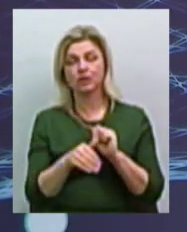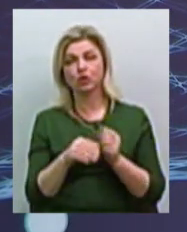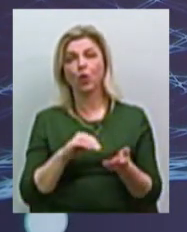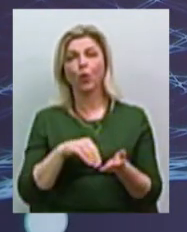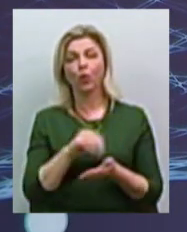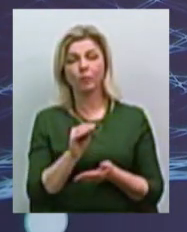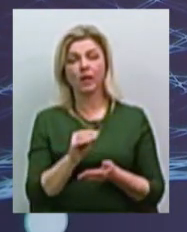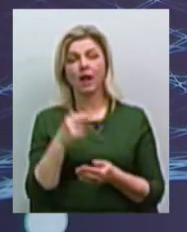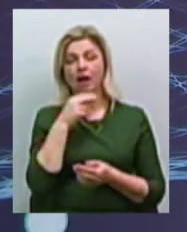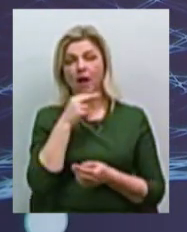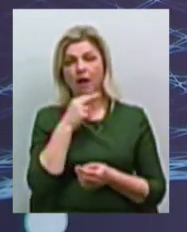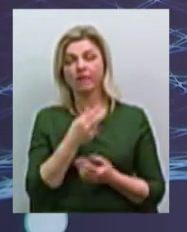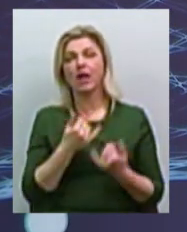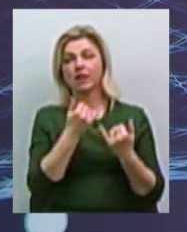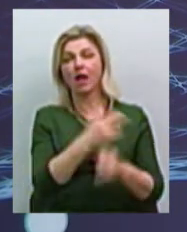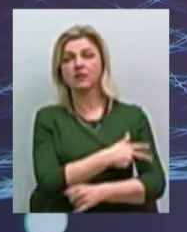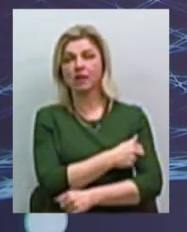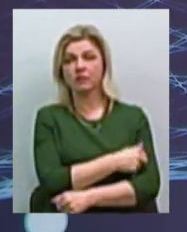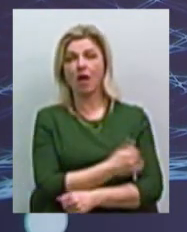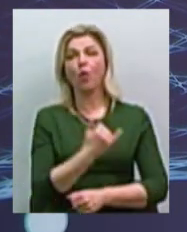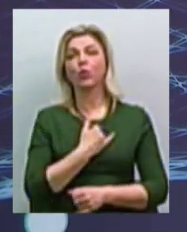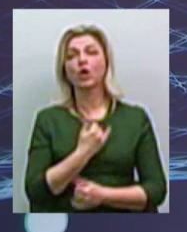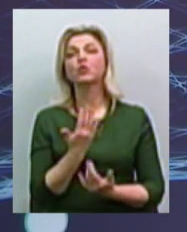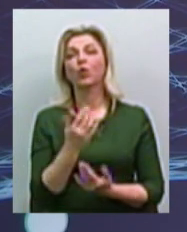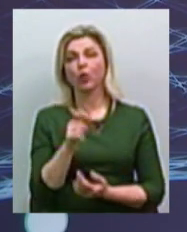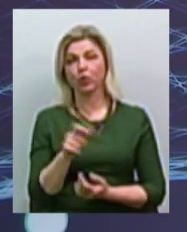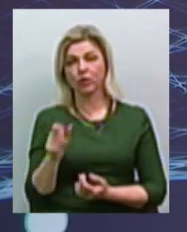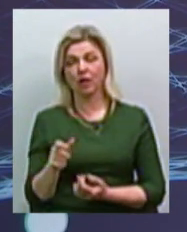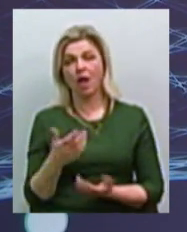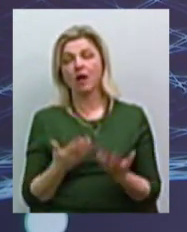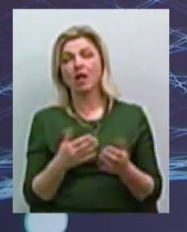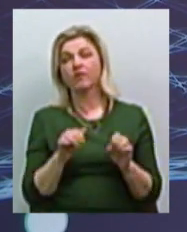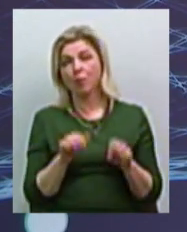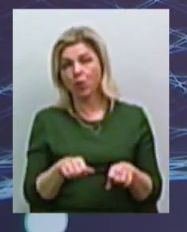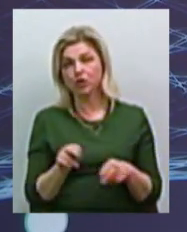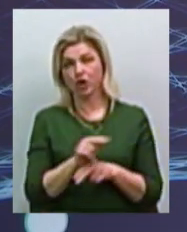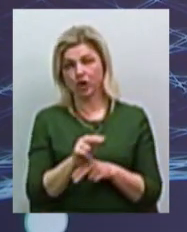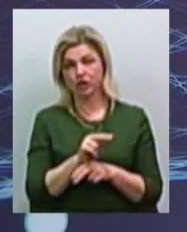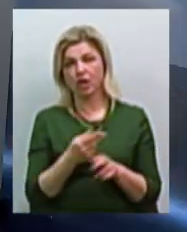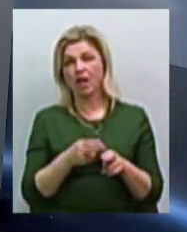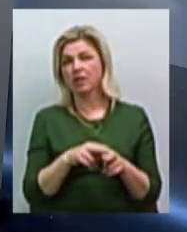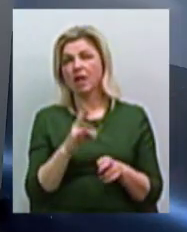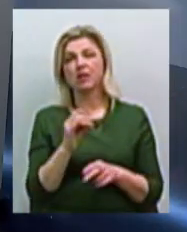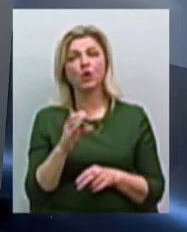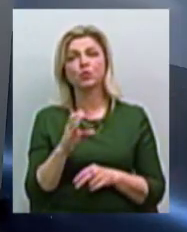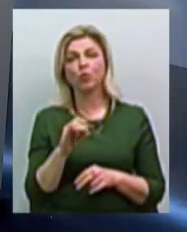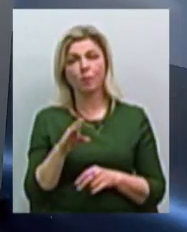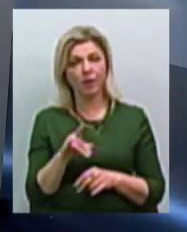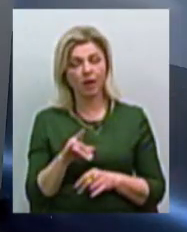лекарства стационарно? А у нас скільки людей? Разве можна лечити? Так це не сумма. Тому що ціні